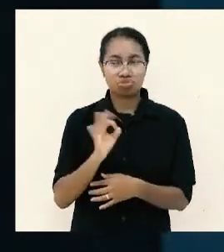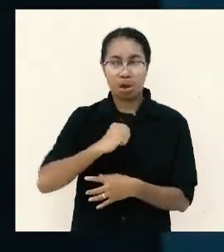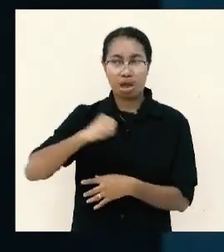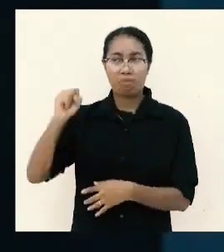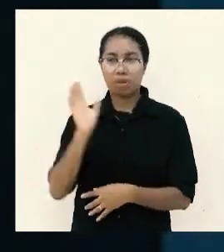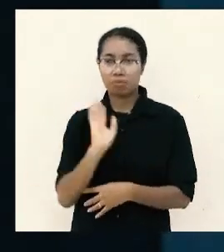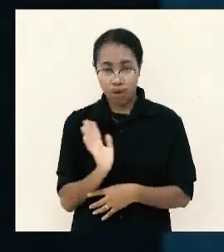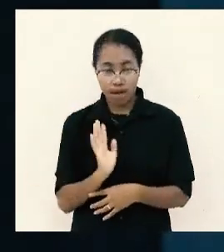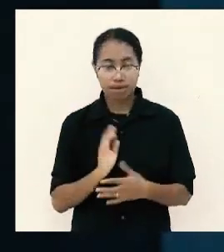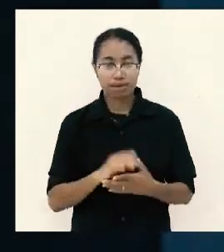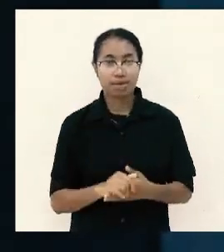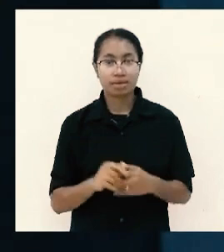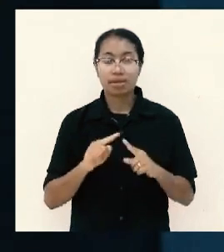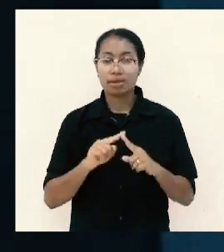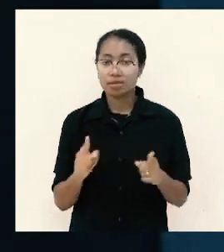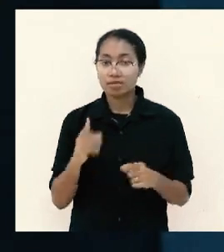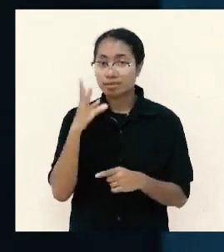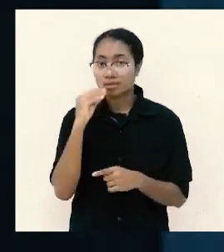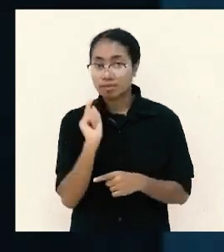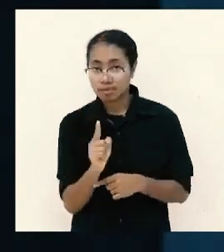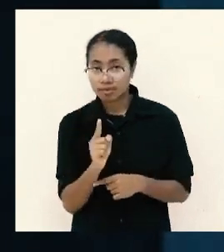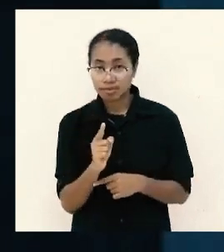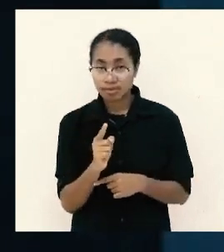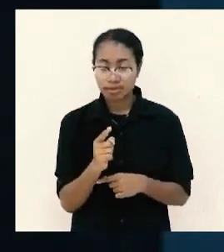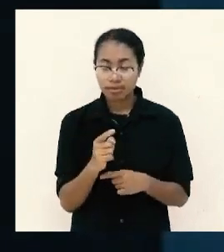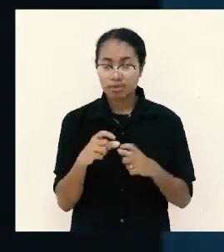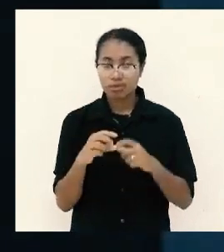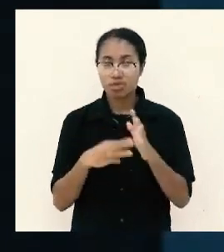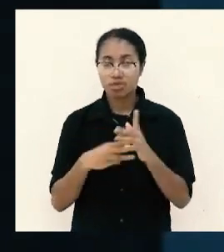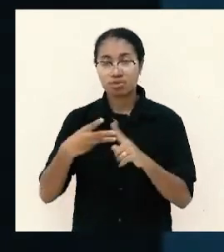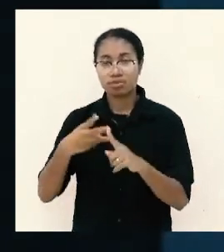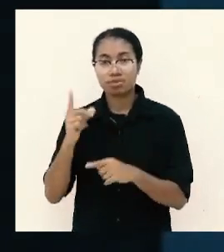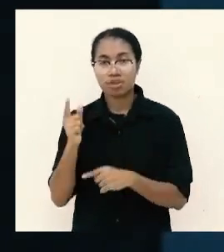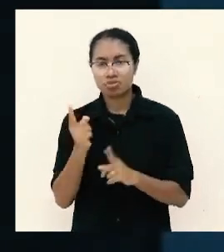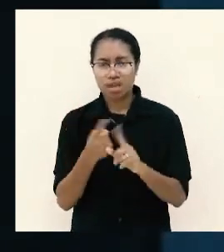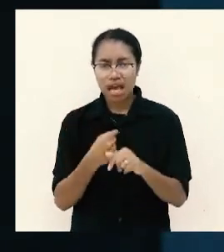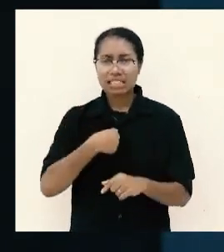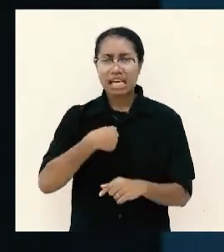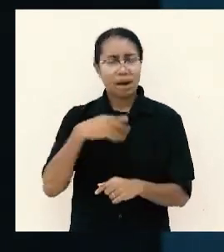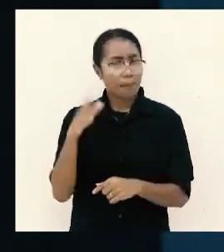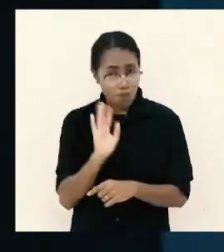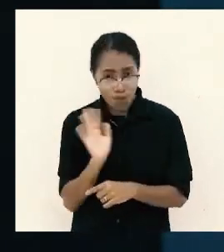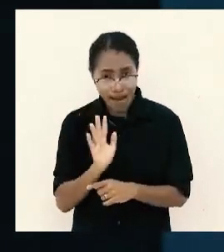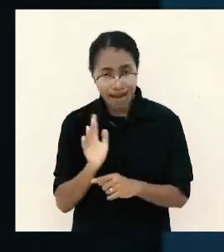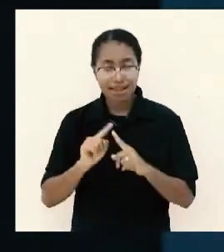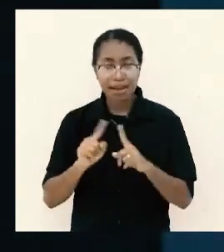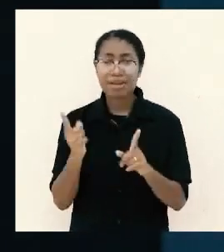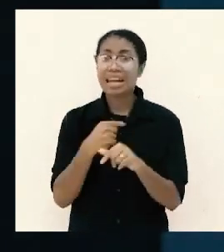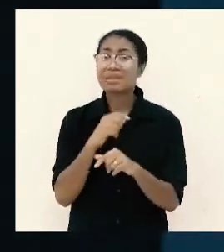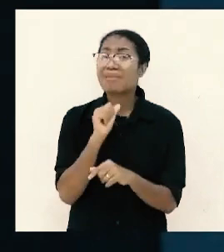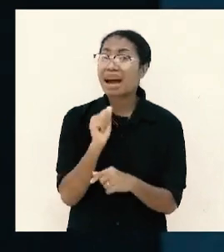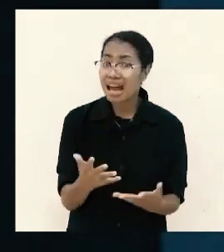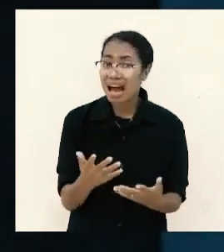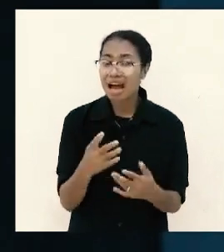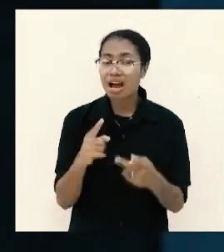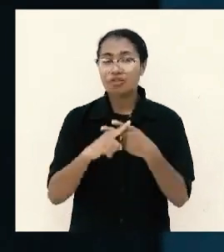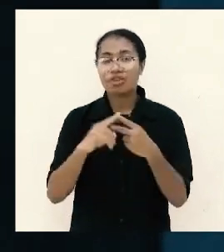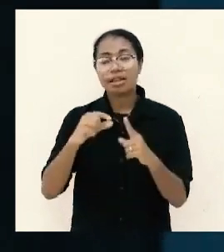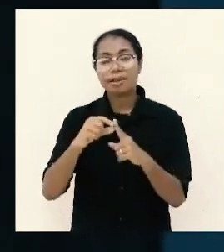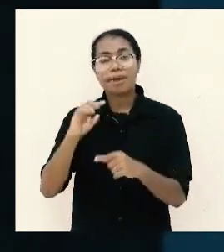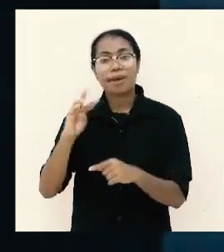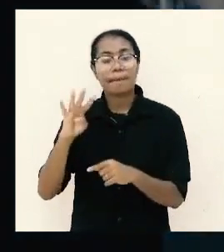tapi Paulus mengatakan sumbernya bukan dari saya dan dari mana sumbernya Filipi 4 ayat 13